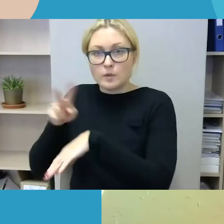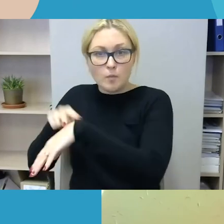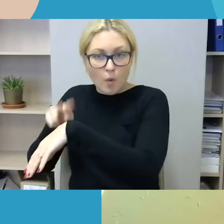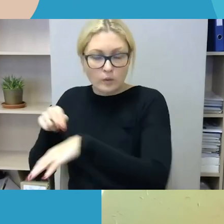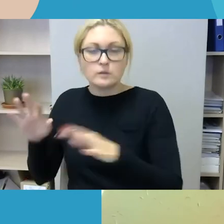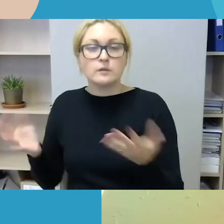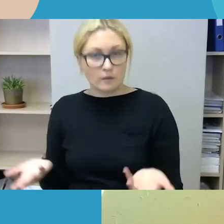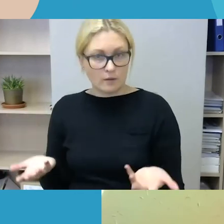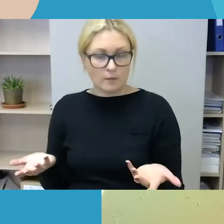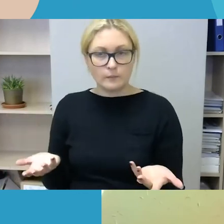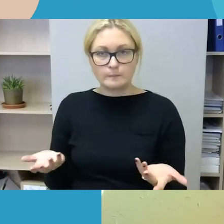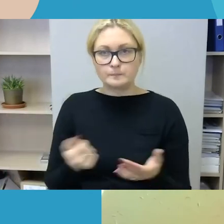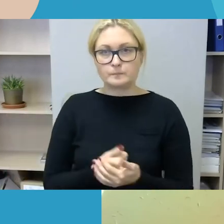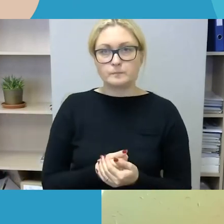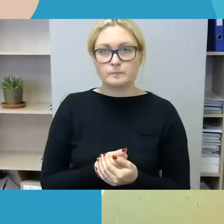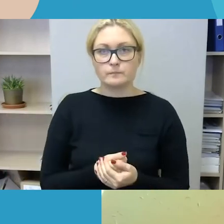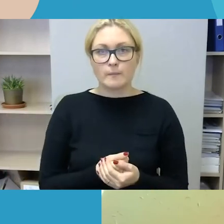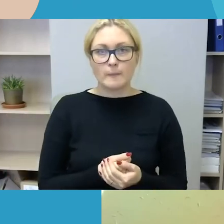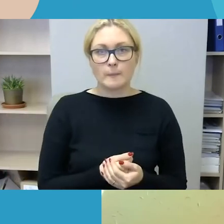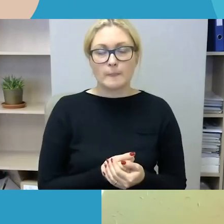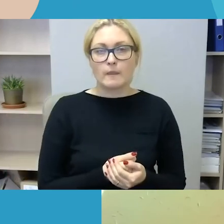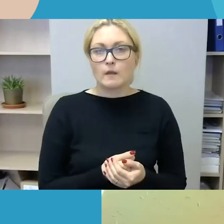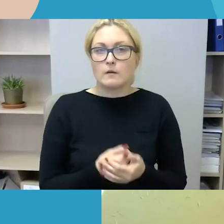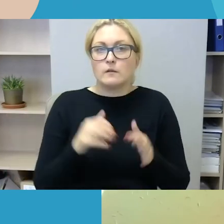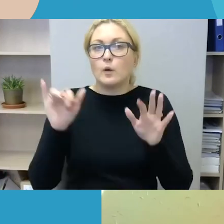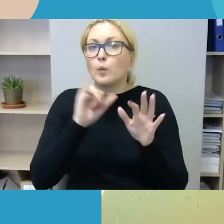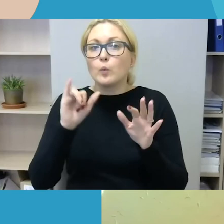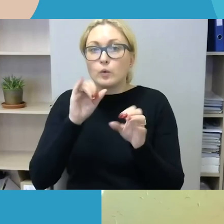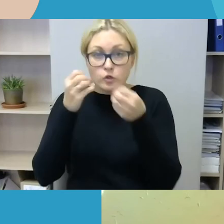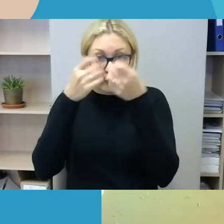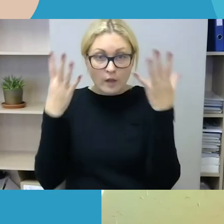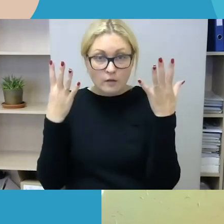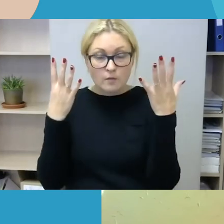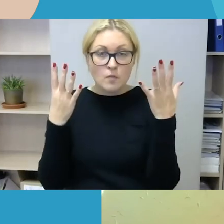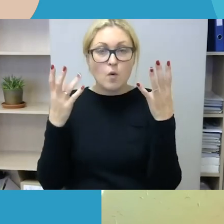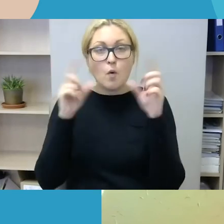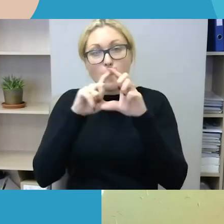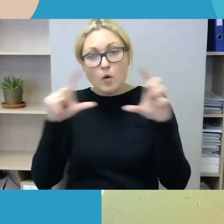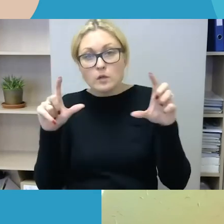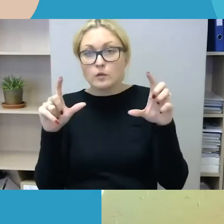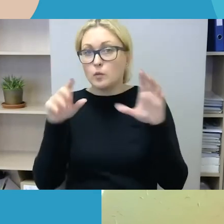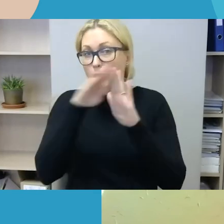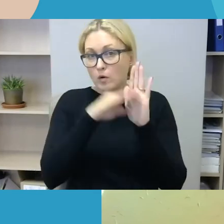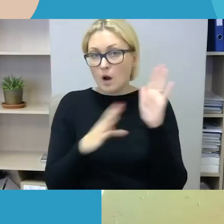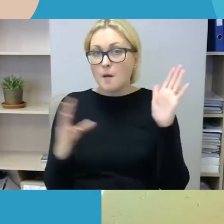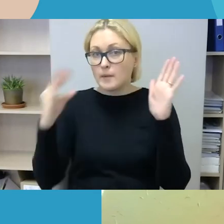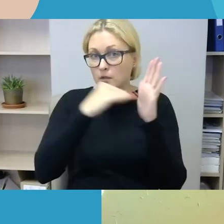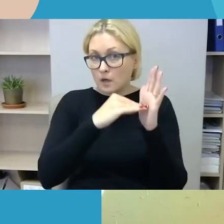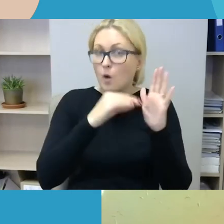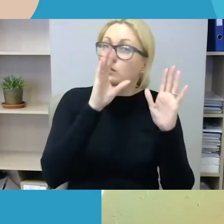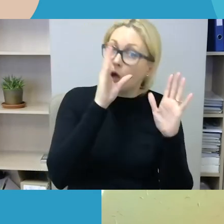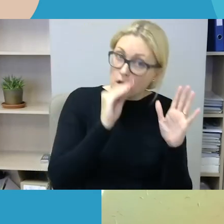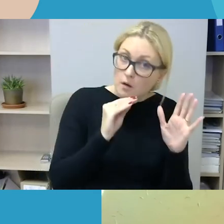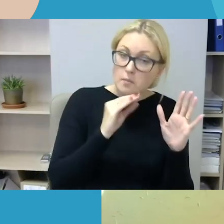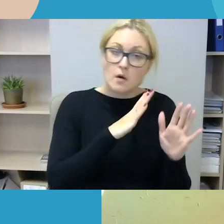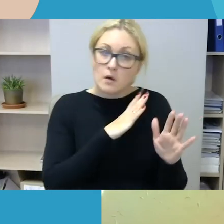nežinau, kiek tai būtų realu įtraukti į išvietimo programas, bet viešoje erdvėje apie tai turėtų būti kalbama